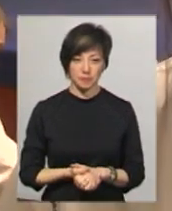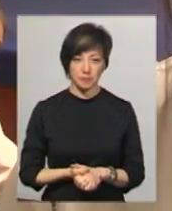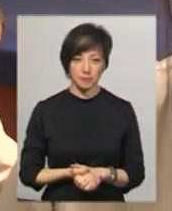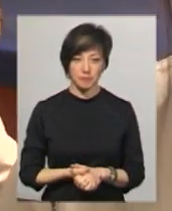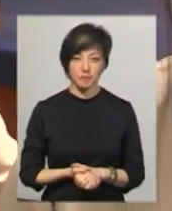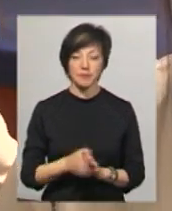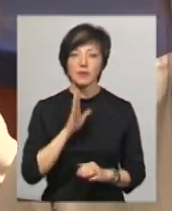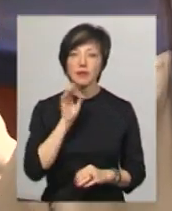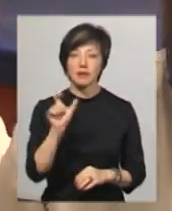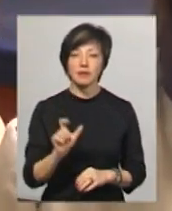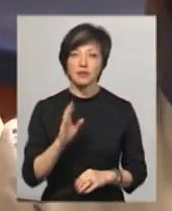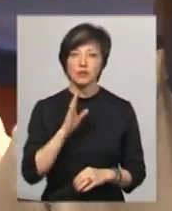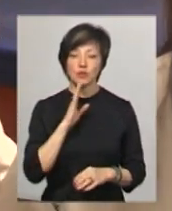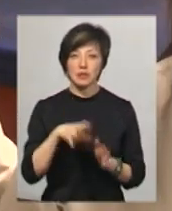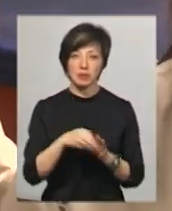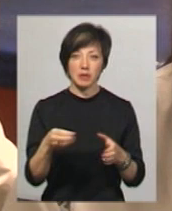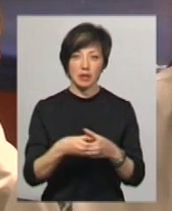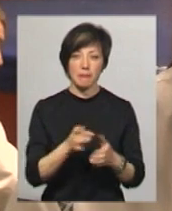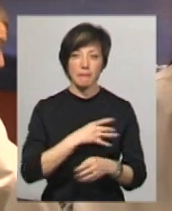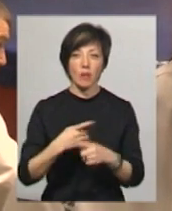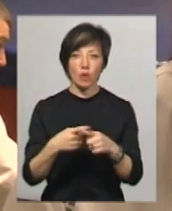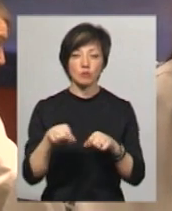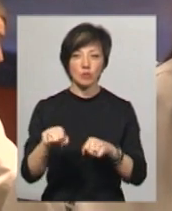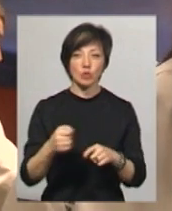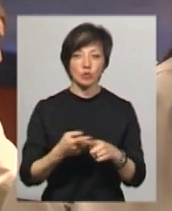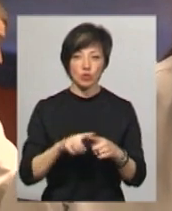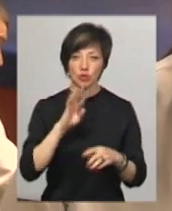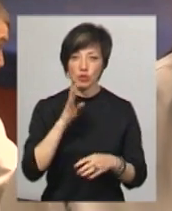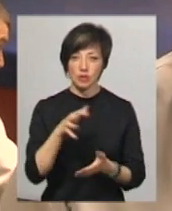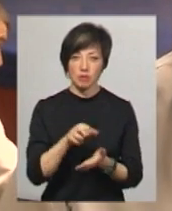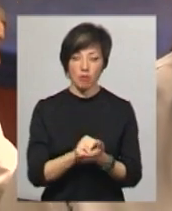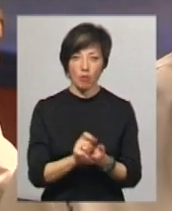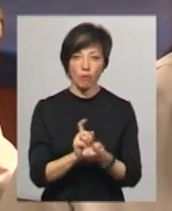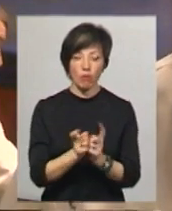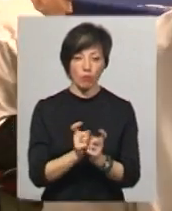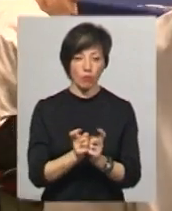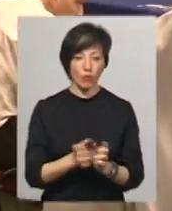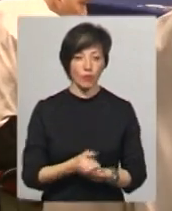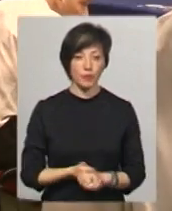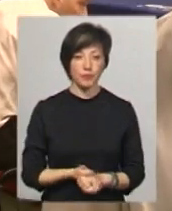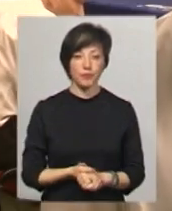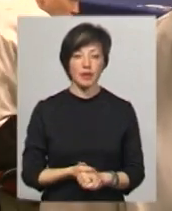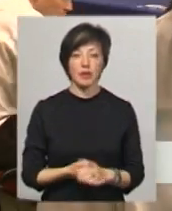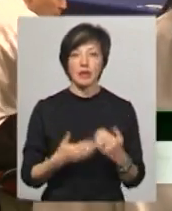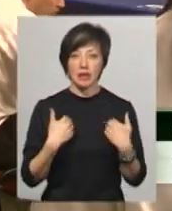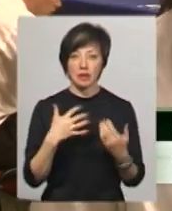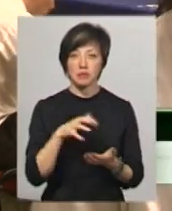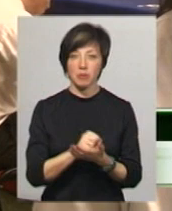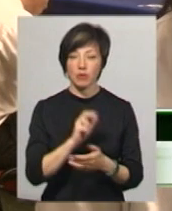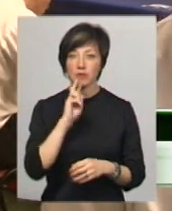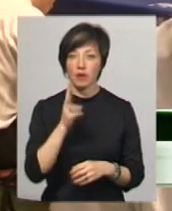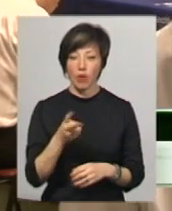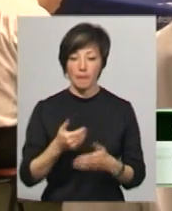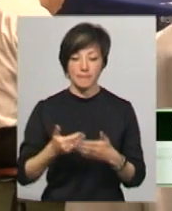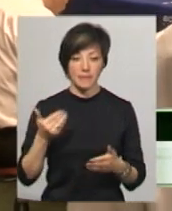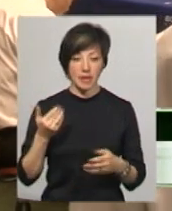Оксана Закревська у жіночій збірній Білорусі з боксу. До цього чотири роки займалася боротьбою. Я займаюся два роки,